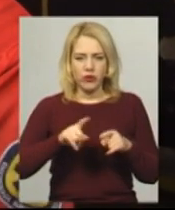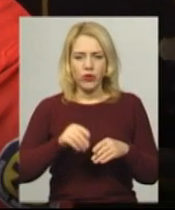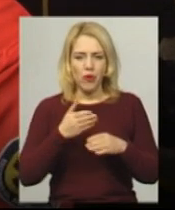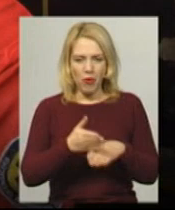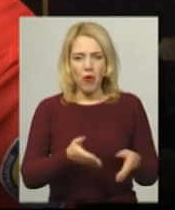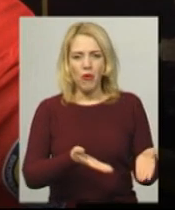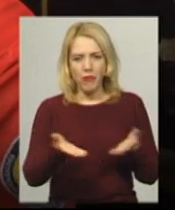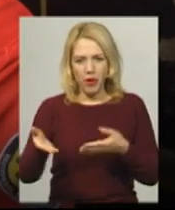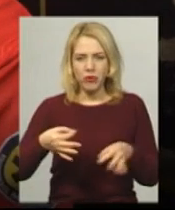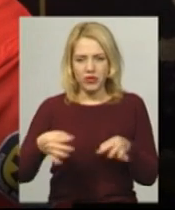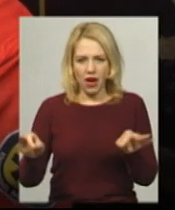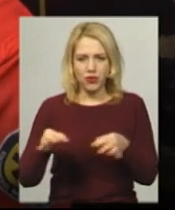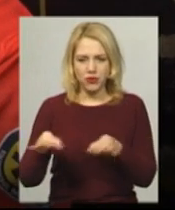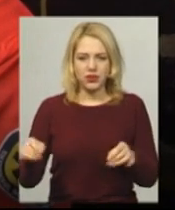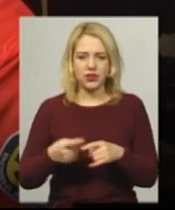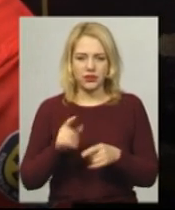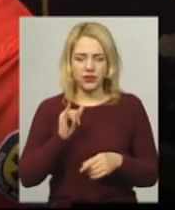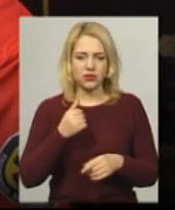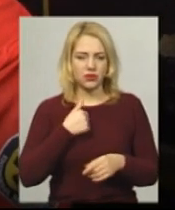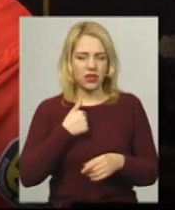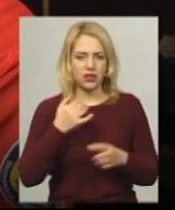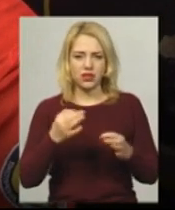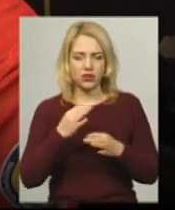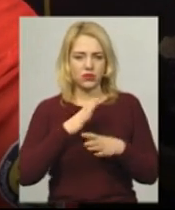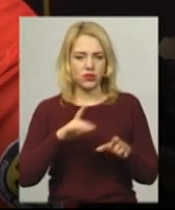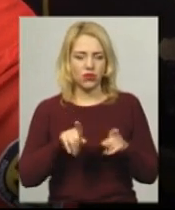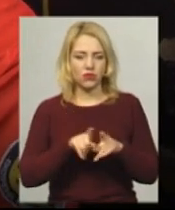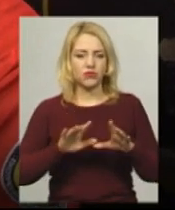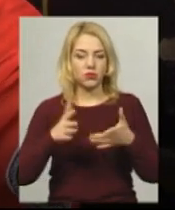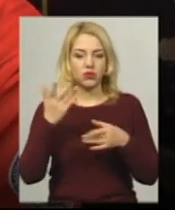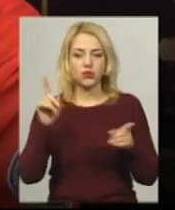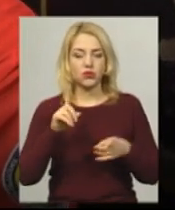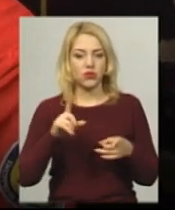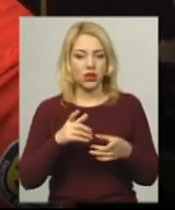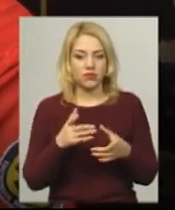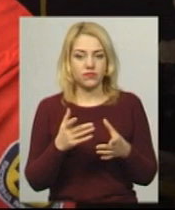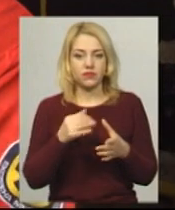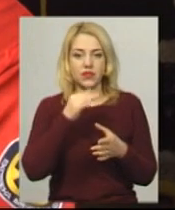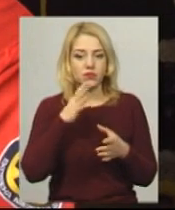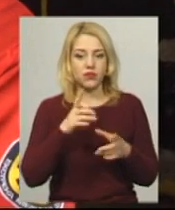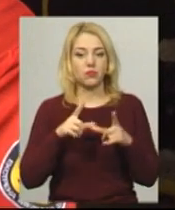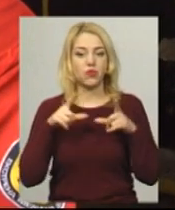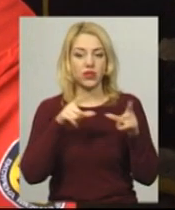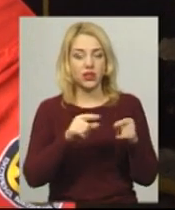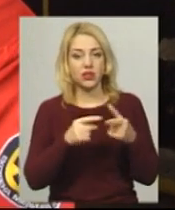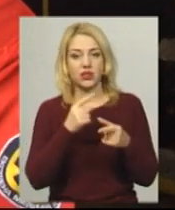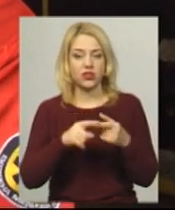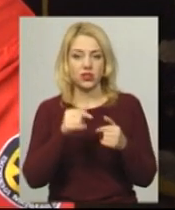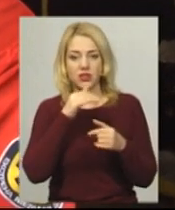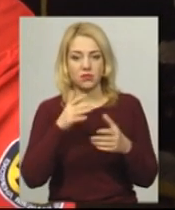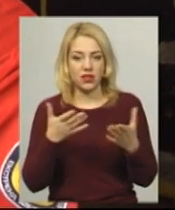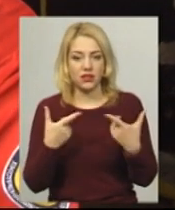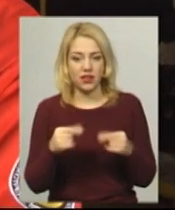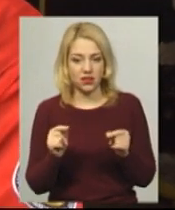водії доволі таки часто нас пропускають. На мене ще не було такого випадку, що я десь не зміг проїхати чи не зміг